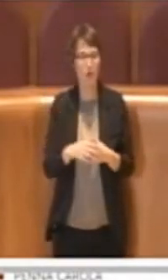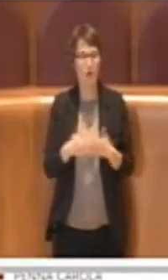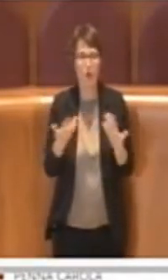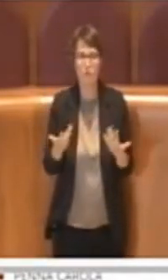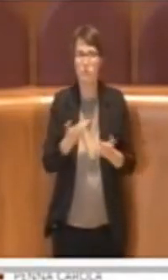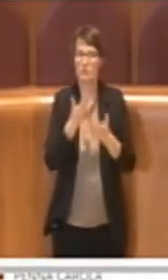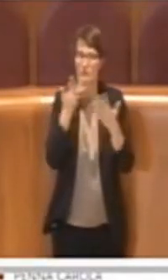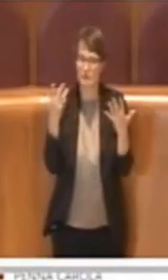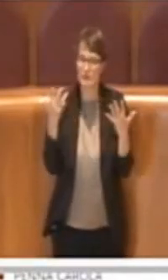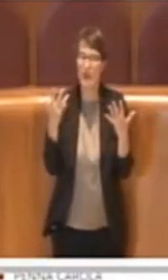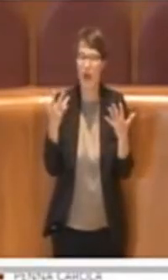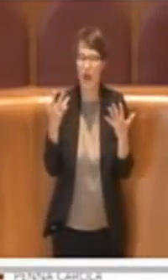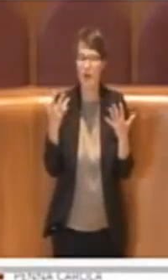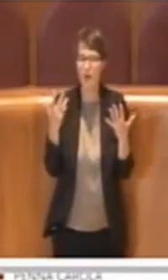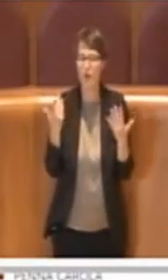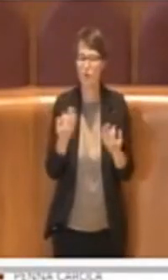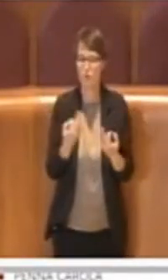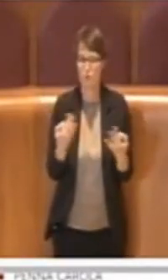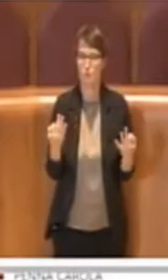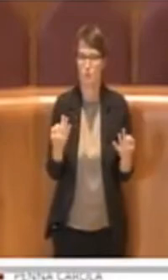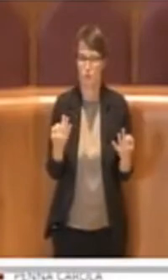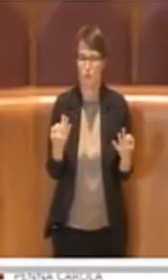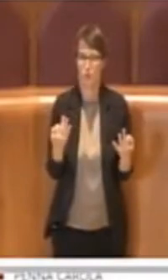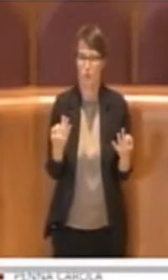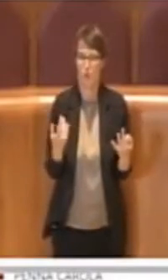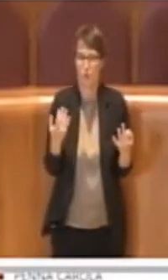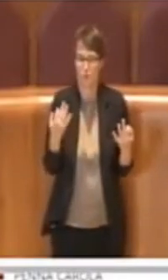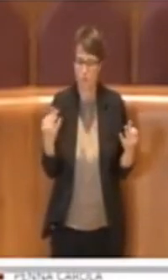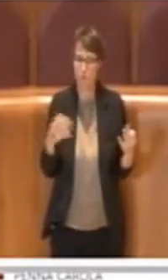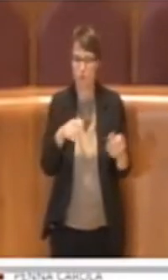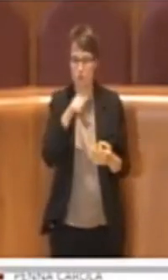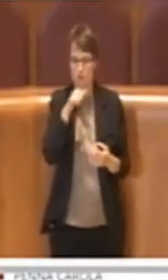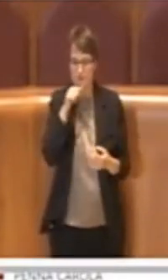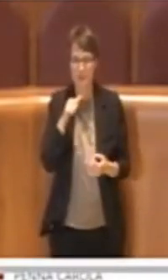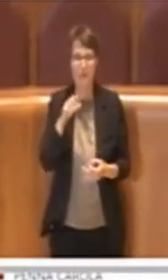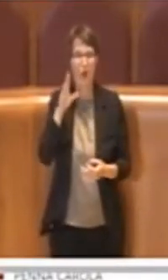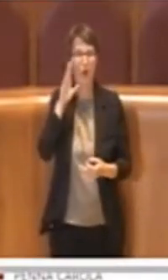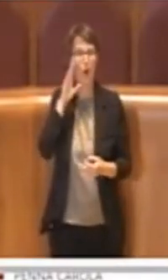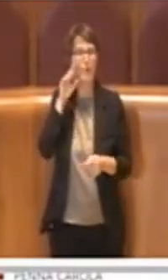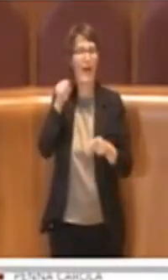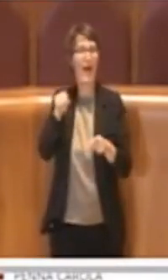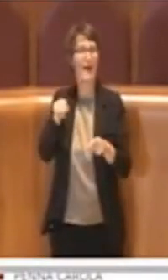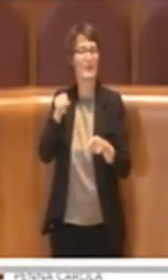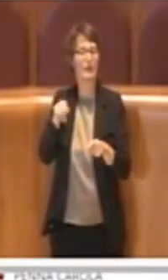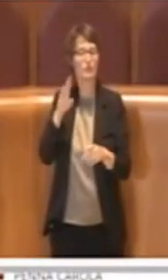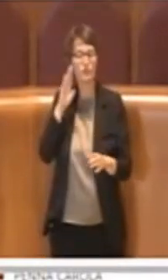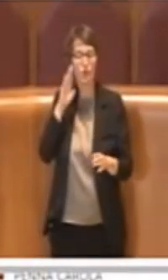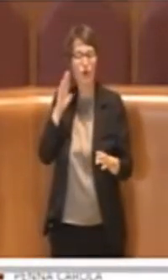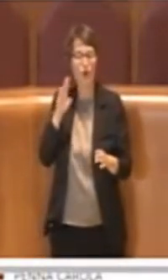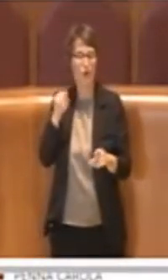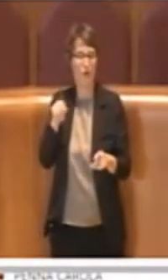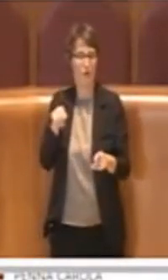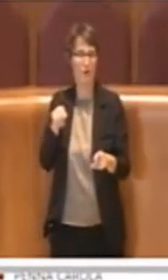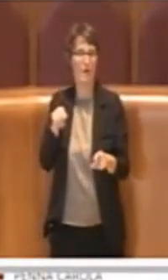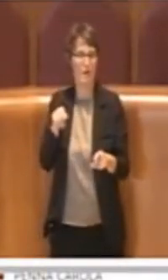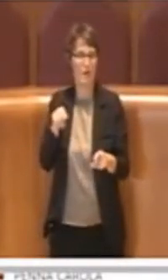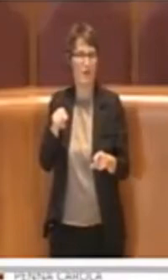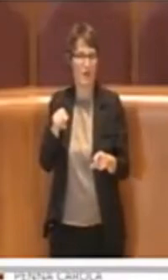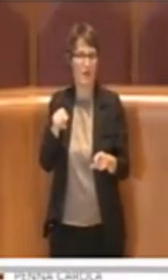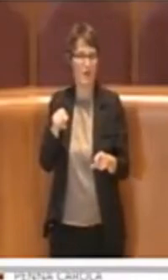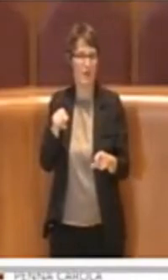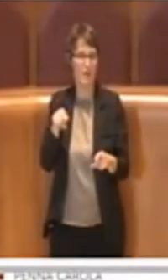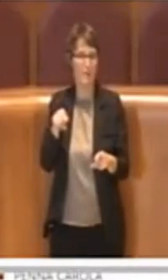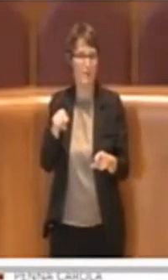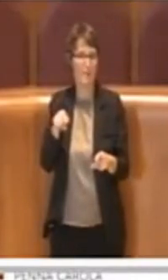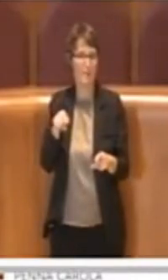giusto porre la giusta attenzione, scusate il gioco di parole e come abbiamo visto